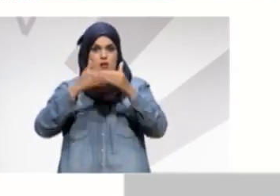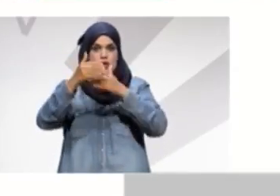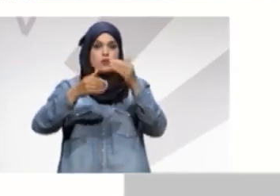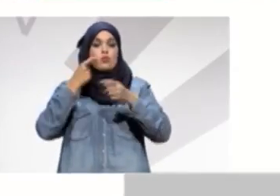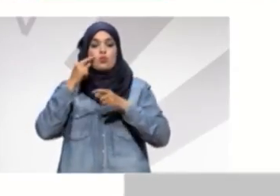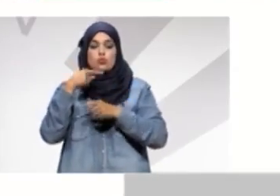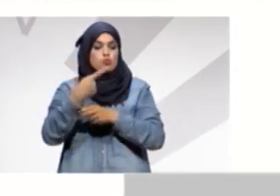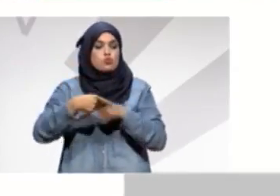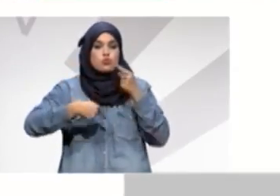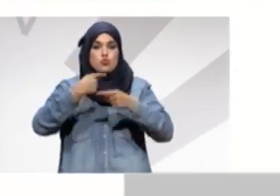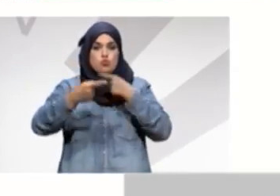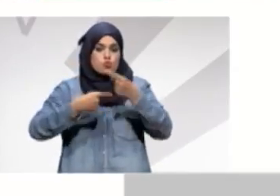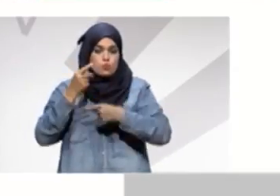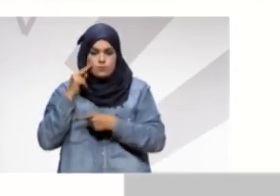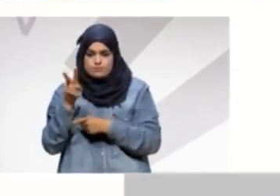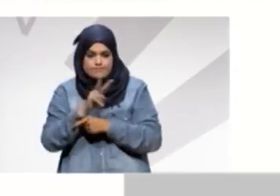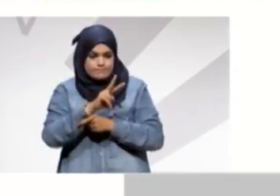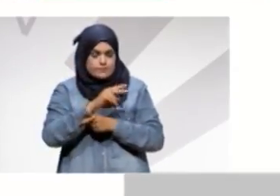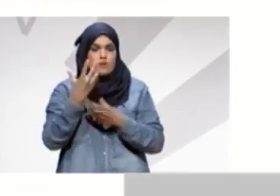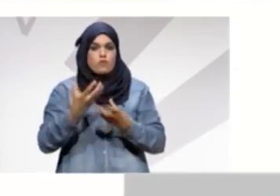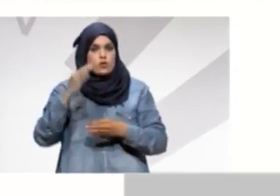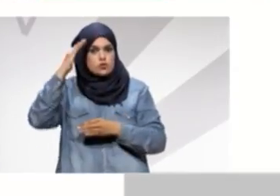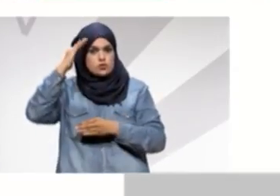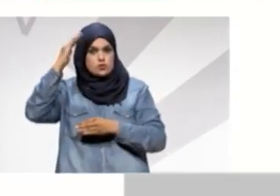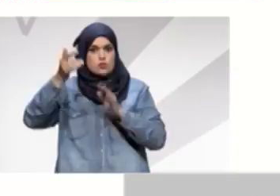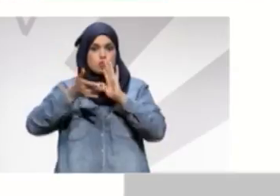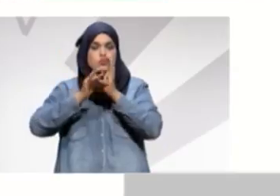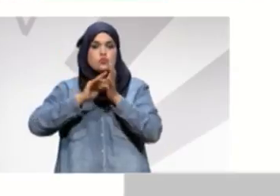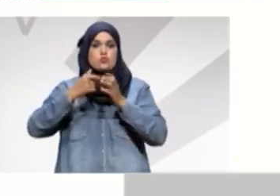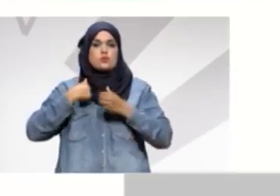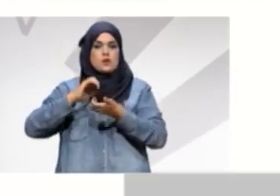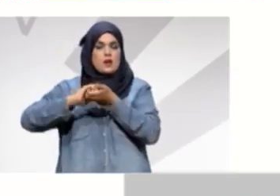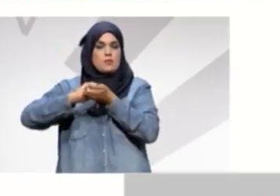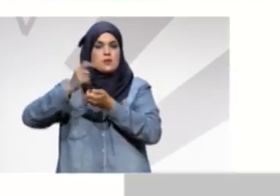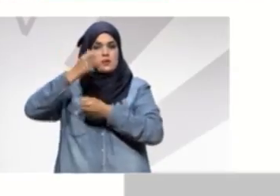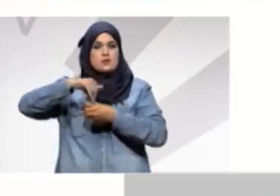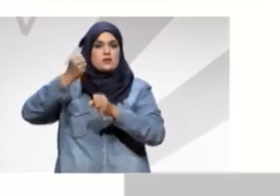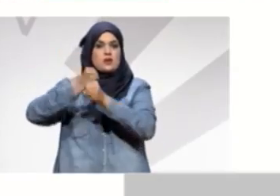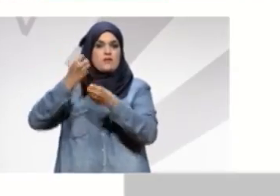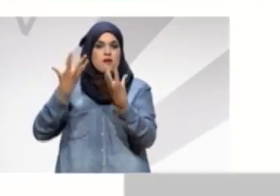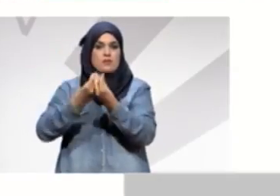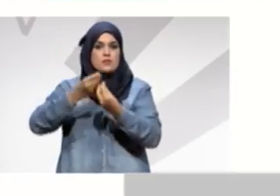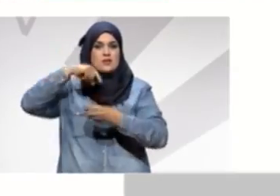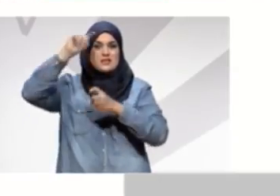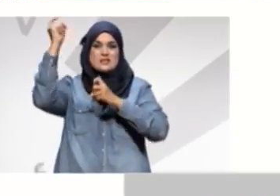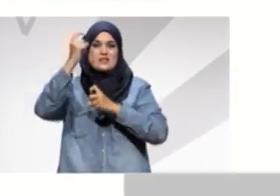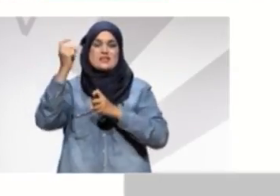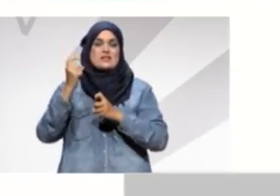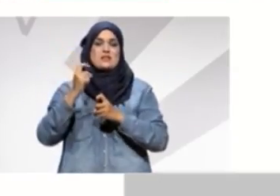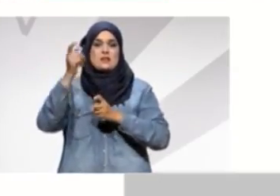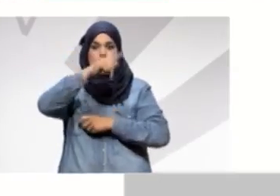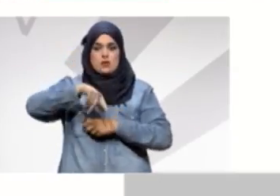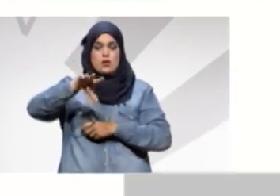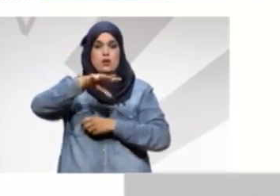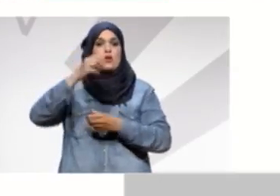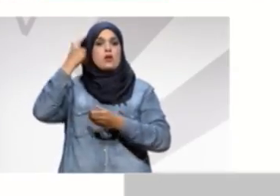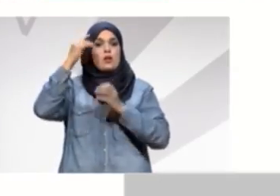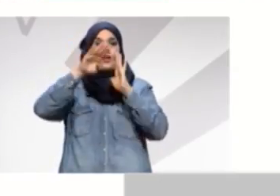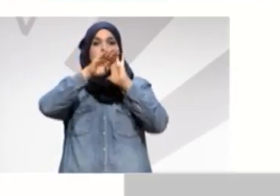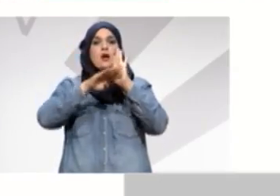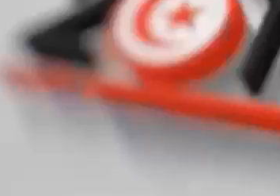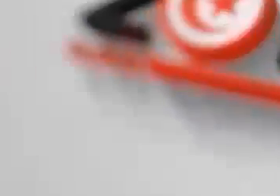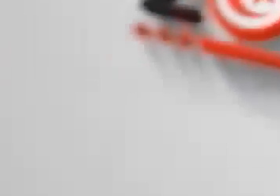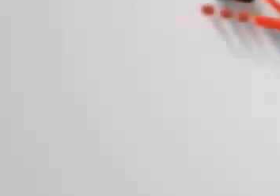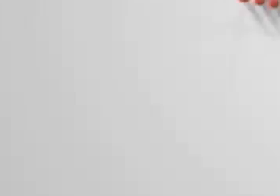ونحب نحيي زملائي في شركة تنسي الكهرباء والغاز نحب نحيي أعضاء قائمتي الكل وبرك الله